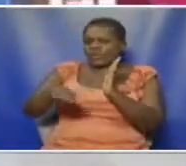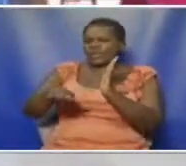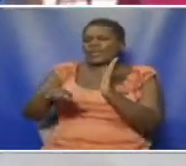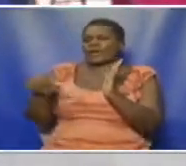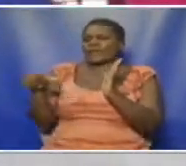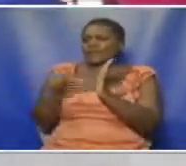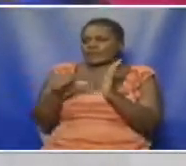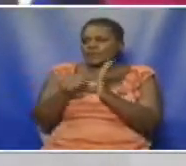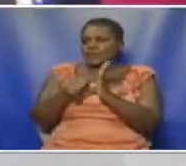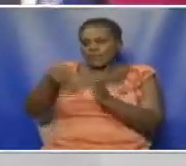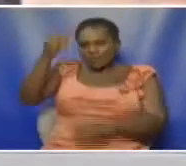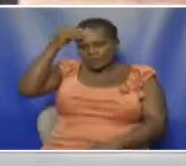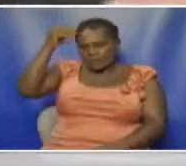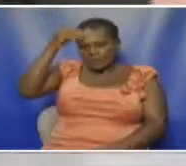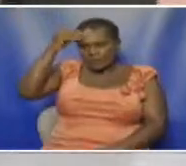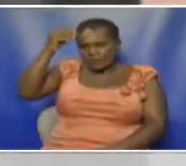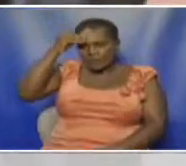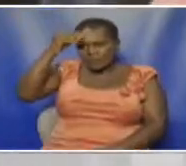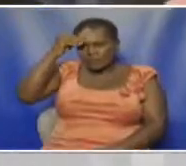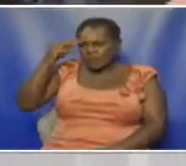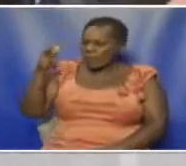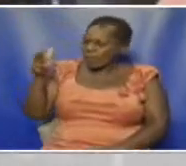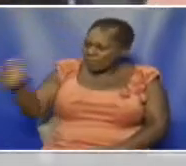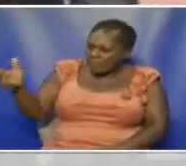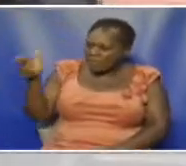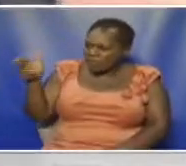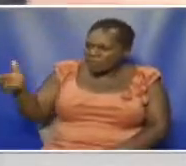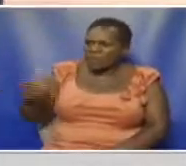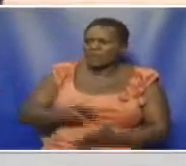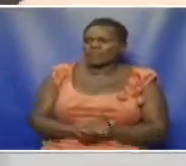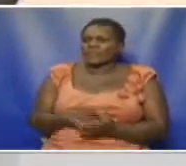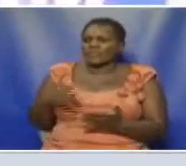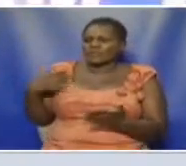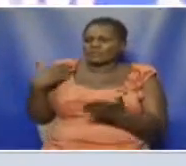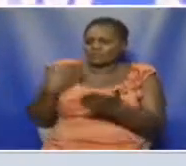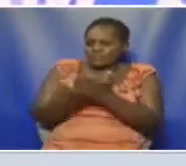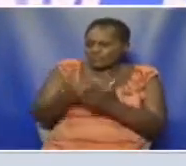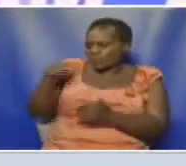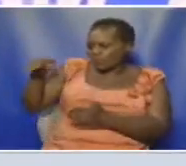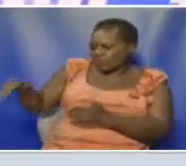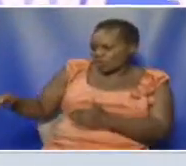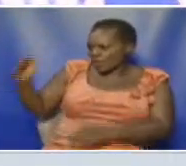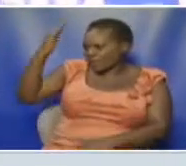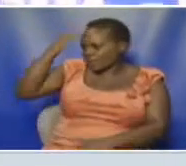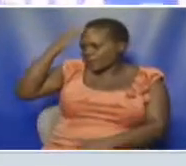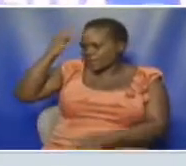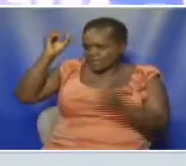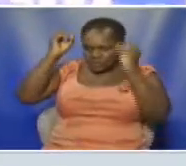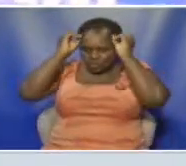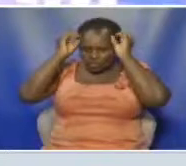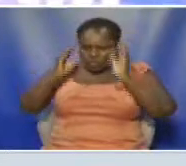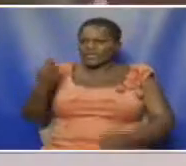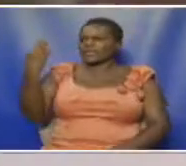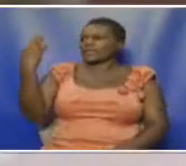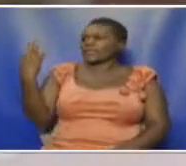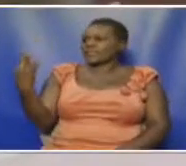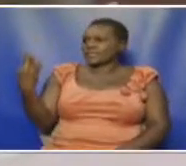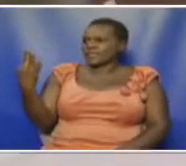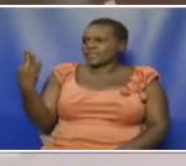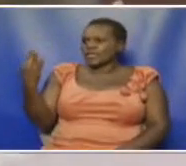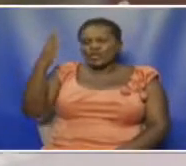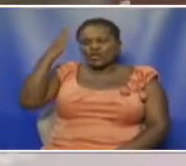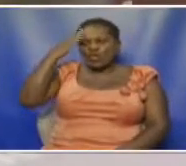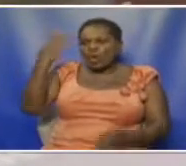sasa masomu ya naipatikana kwa milio ya risasi Kufikia asubuhi ya jumatatu wanafunzi hawa watatu hawakuwa na